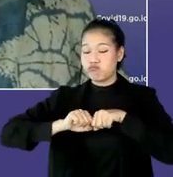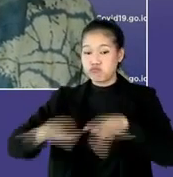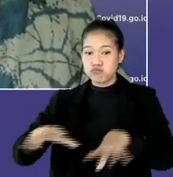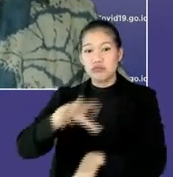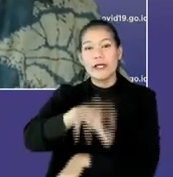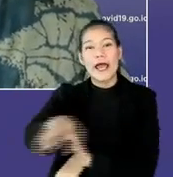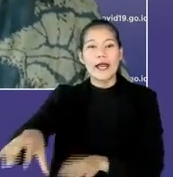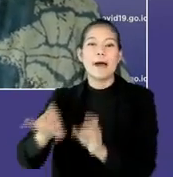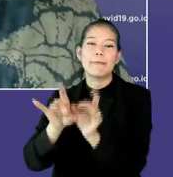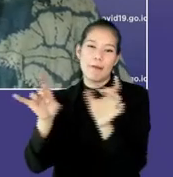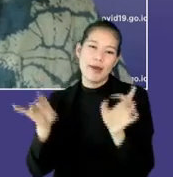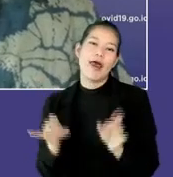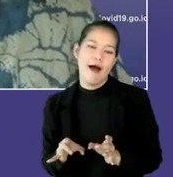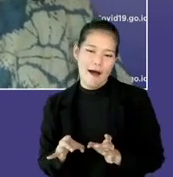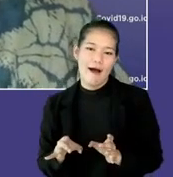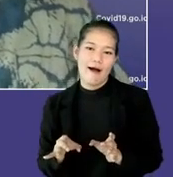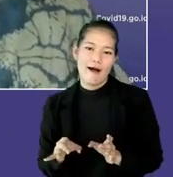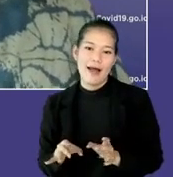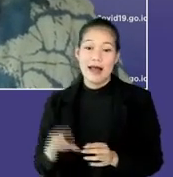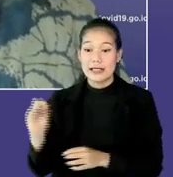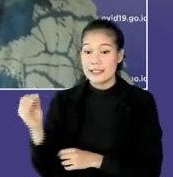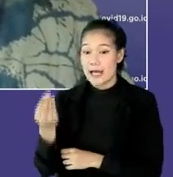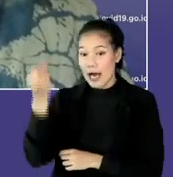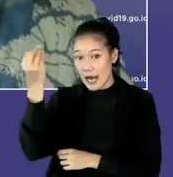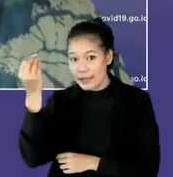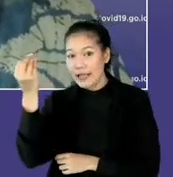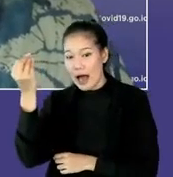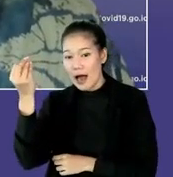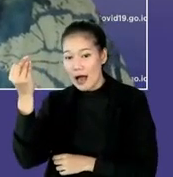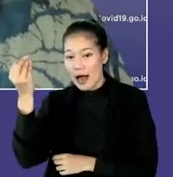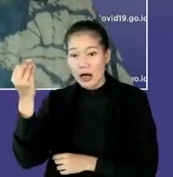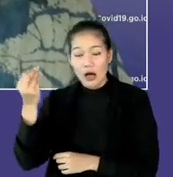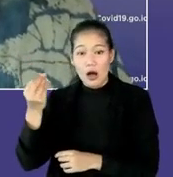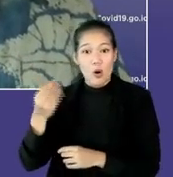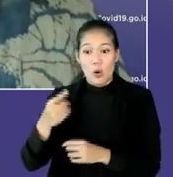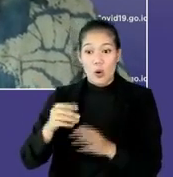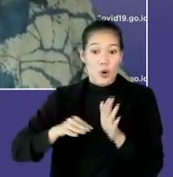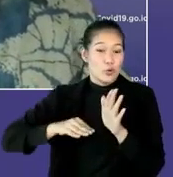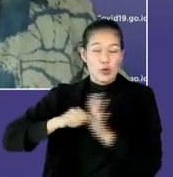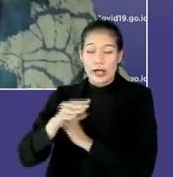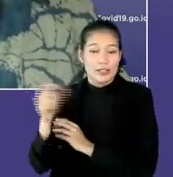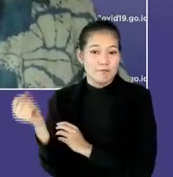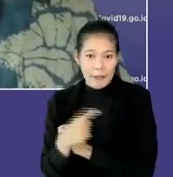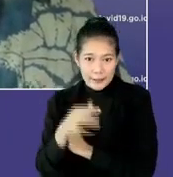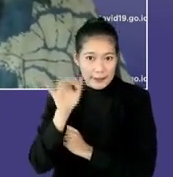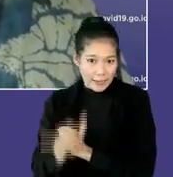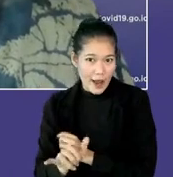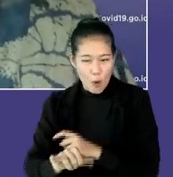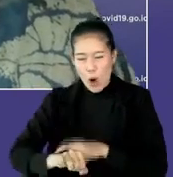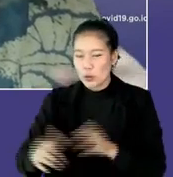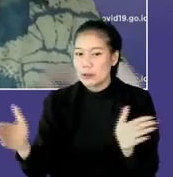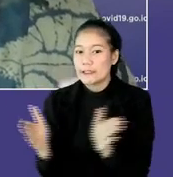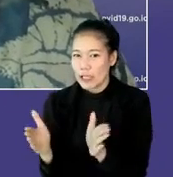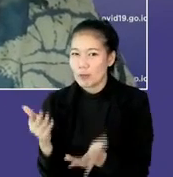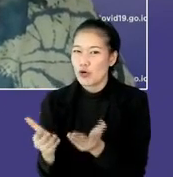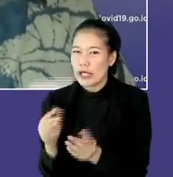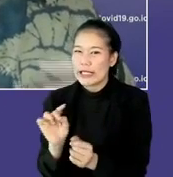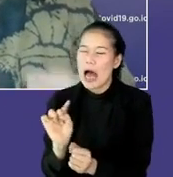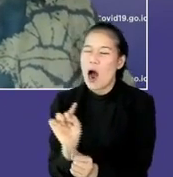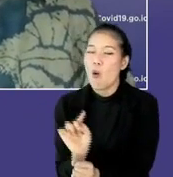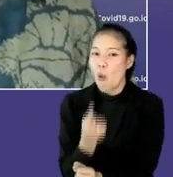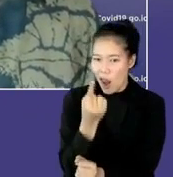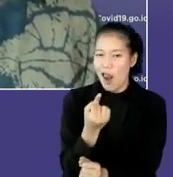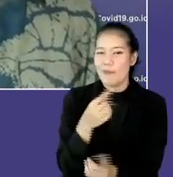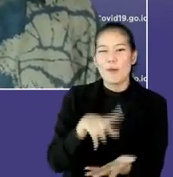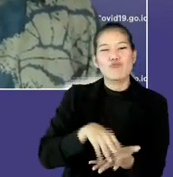sebuah daerah kan kecepatannya juga beda-beda. DKI Jakarta juga peningkatannya sangat cepat dalam waktu singkat gitu ya. Bisa jadi lebih awal sebagai